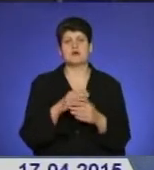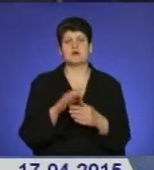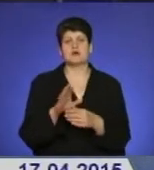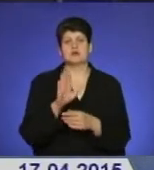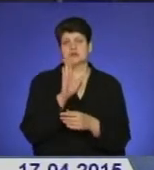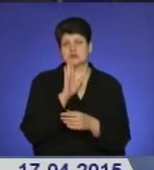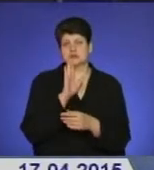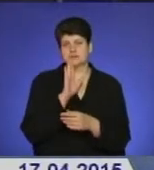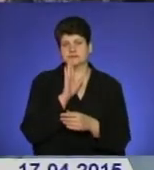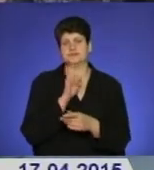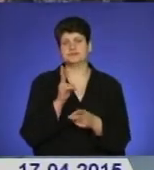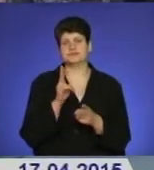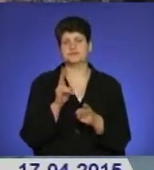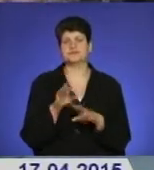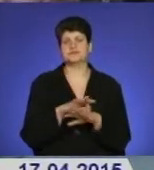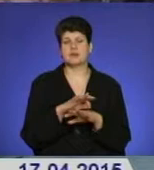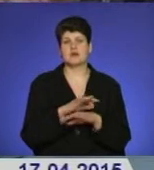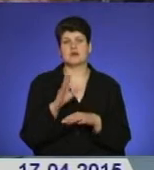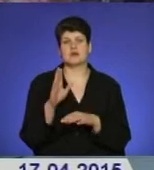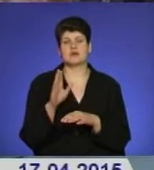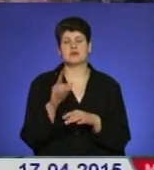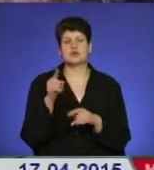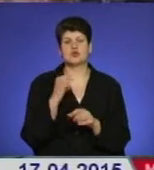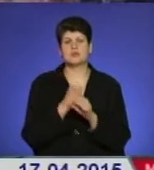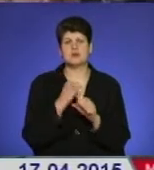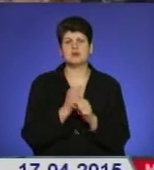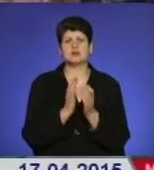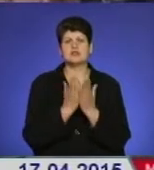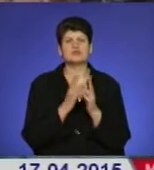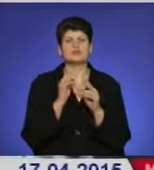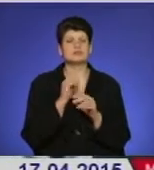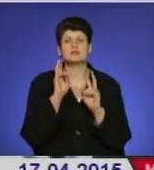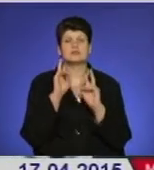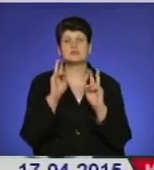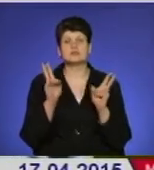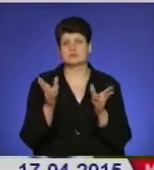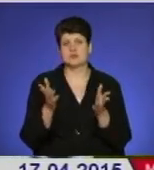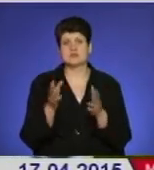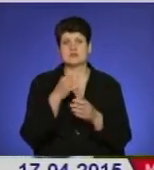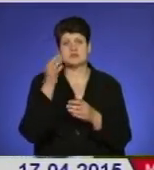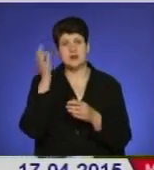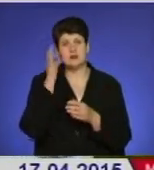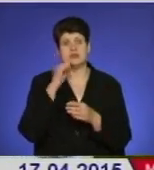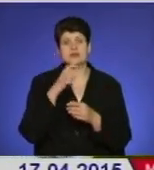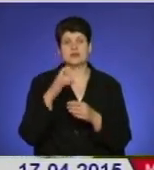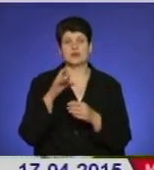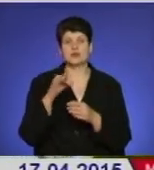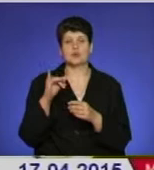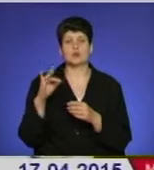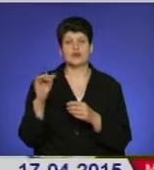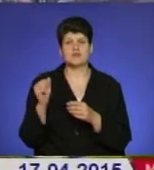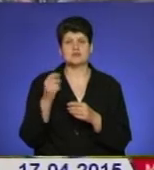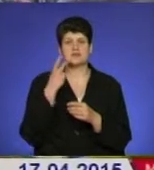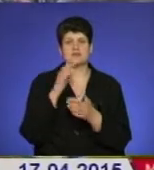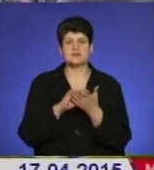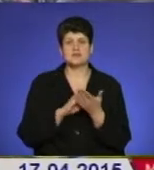Христина. Про те, що чоловік працює над книжкою, не знав ніхто, згадує Христина Юркевич. Зазвичай писав вночі.